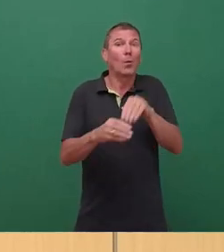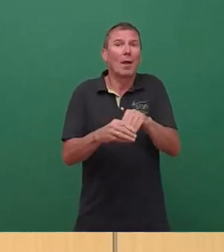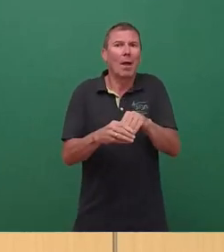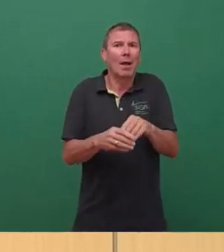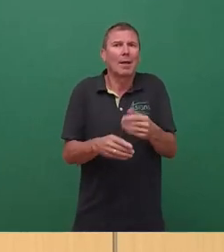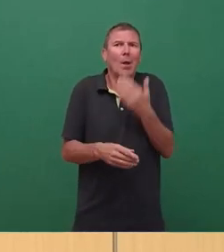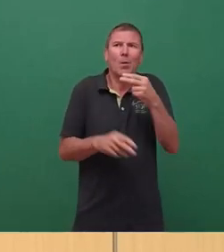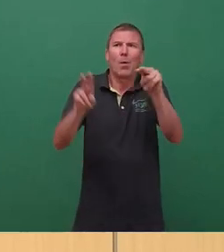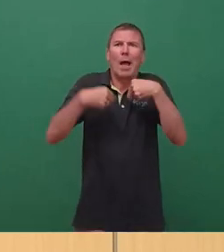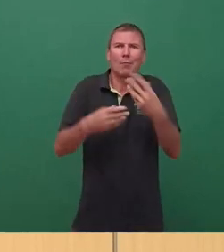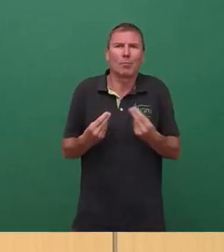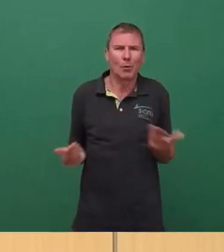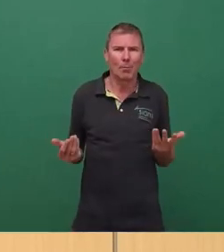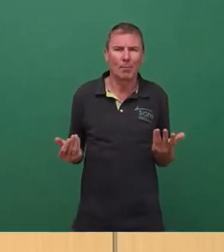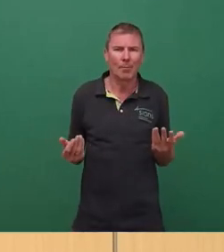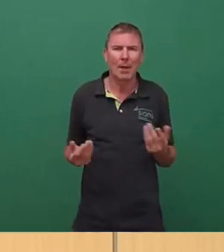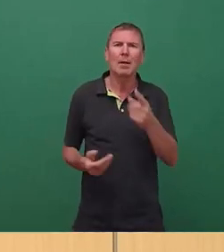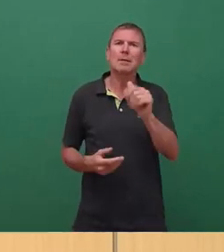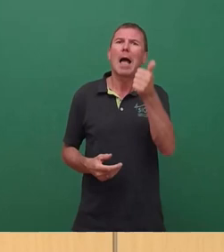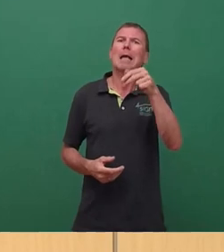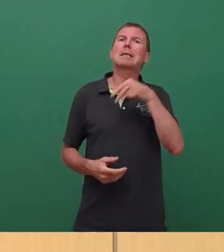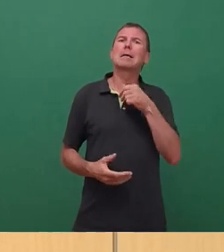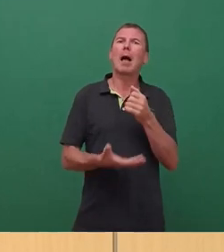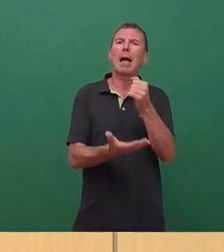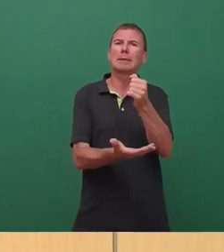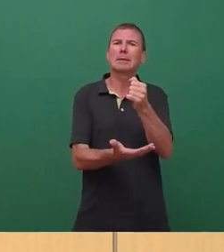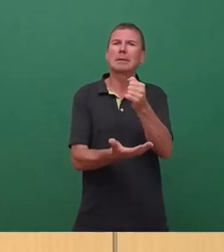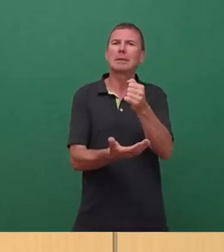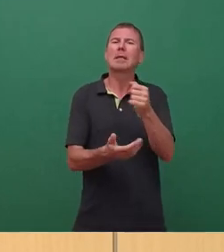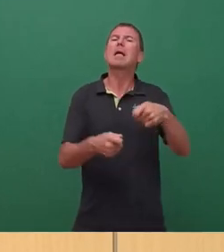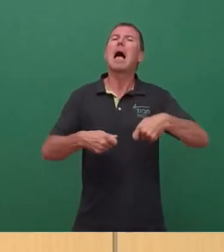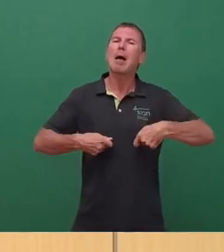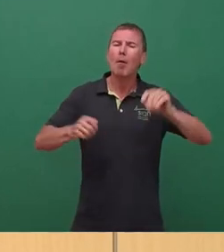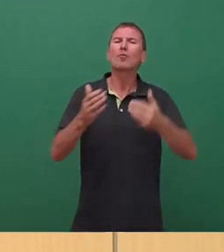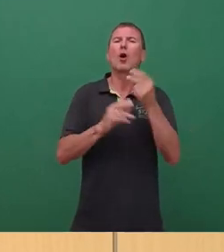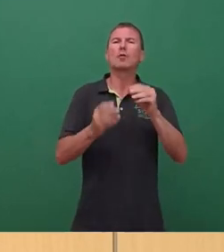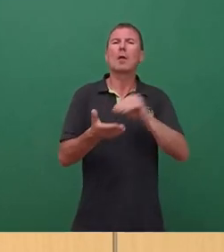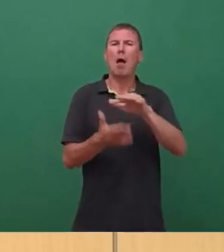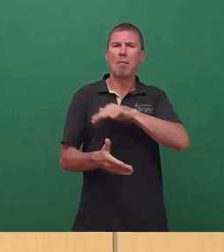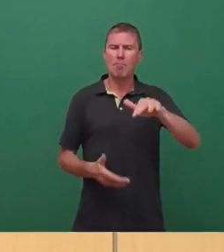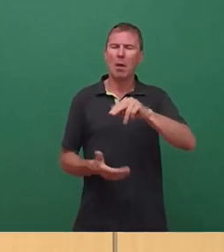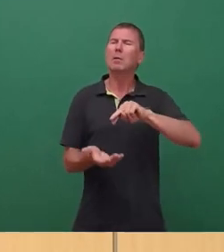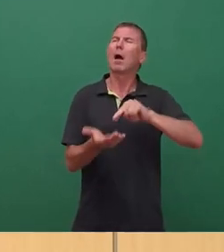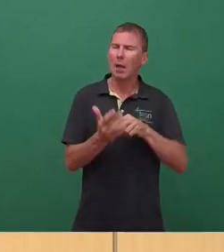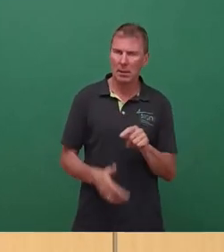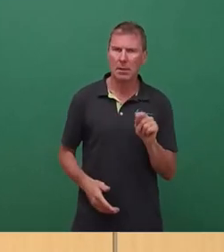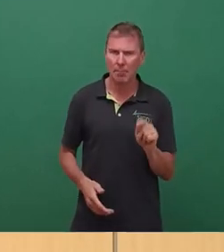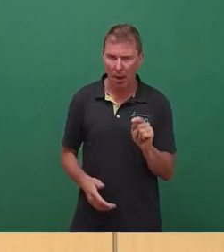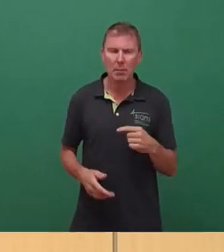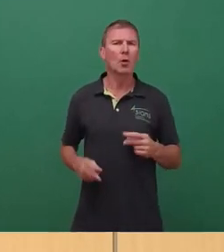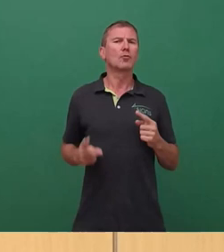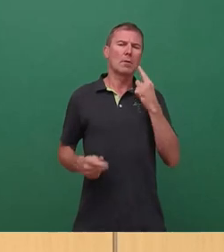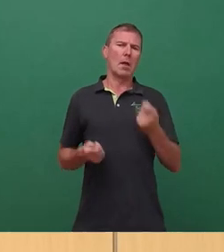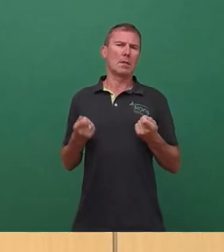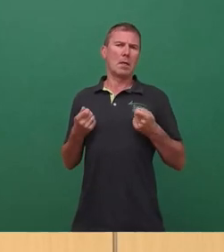möchte an dieser Stelle daran erinnern, dass zwar der erste Preisträger im Wettbewerb eine Bebauung des Neustädter Marktes vorgesehen hatte. Wir haben das im Stadtratsbeschluss jetzt